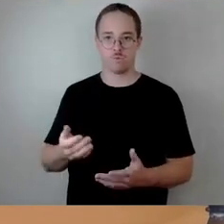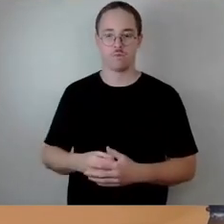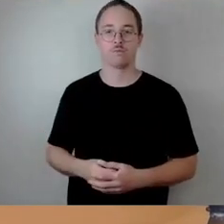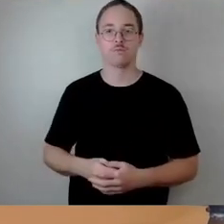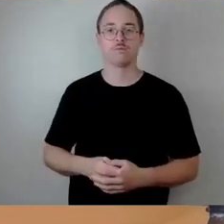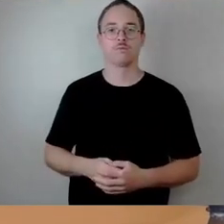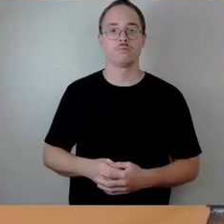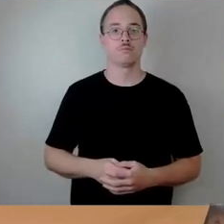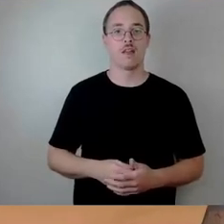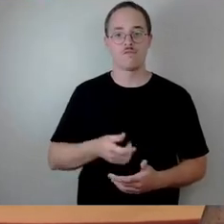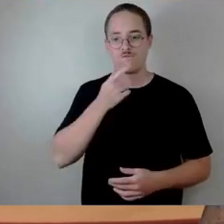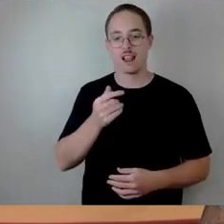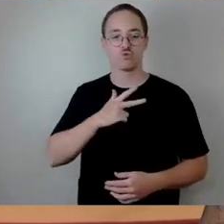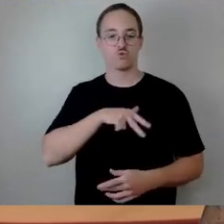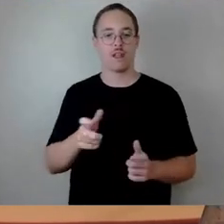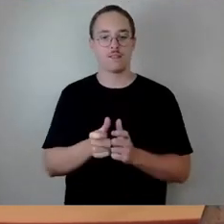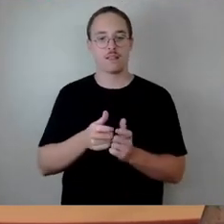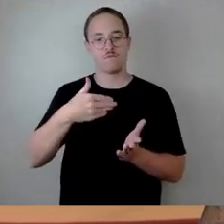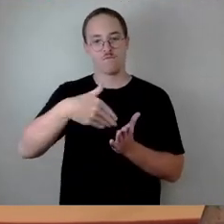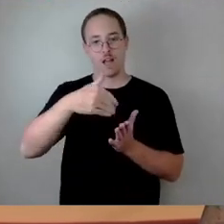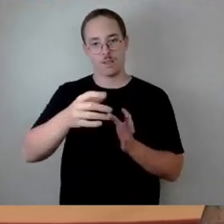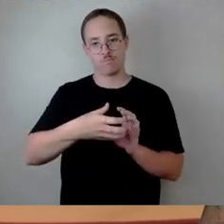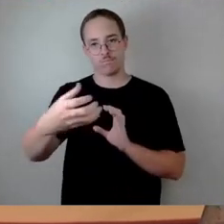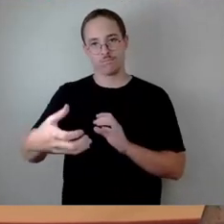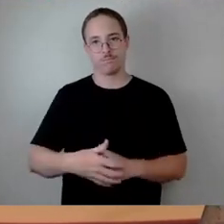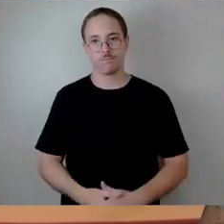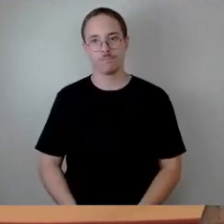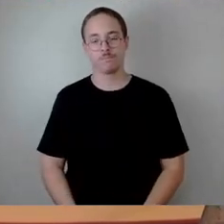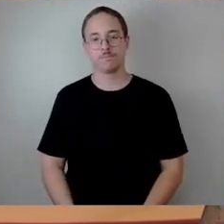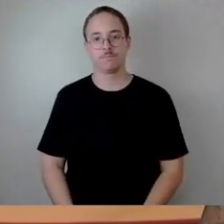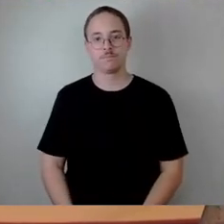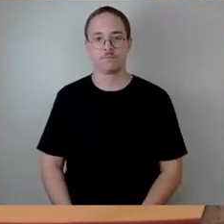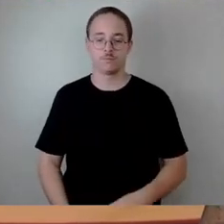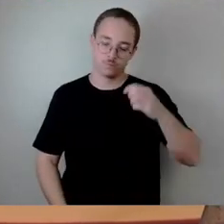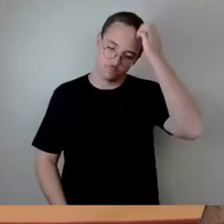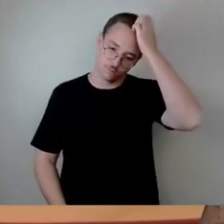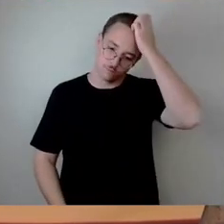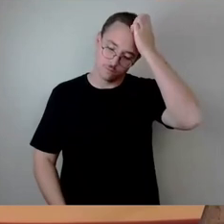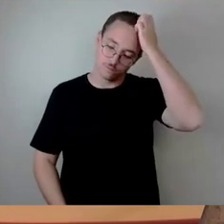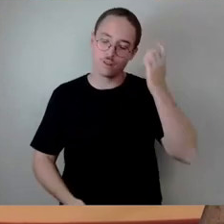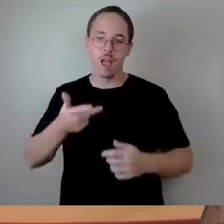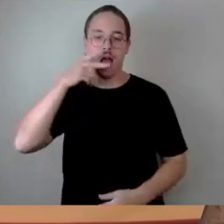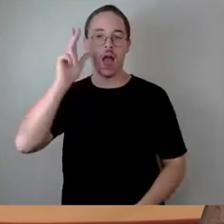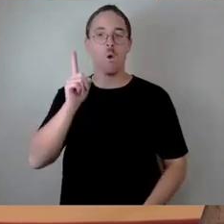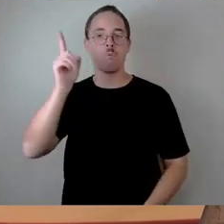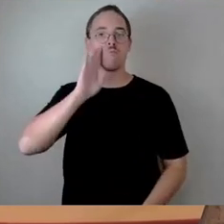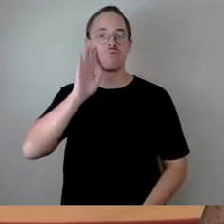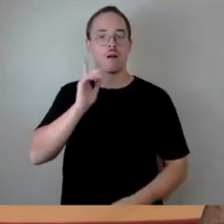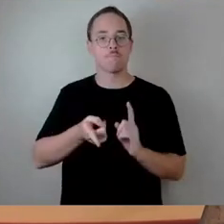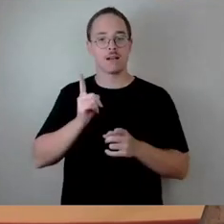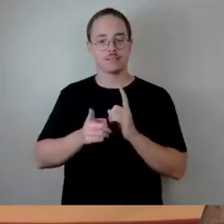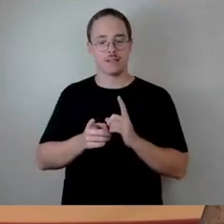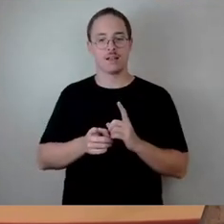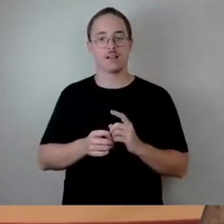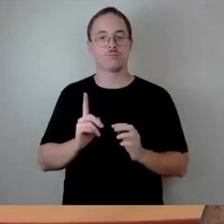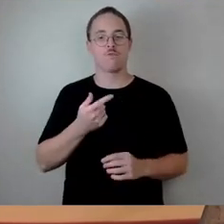mal die Einschätzung, Herr Oberbürgermeister, in Zusammenhang mit dem Amt des Finanzbürgermeisters interessieren, weil wenn die